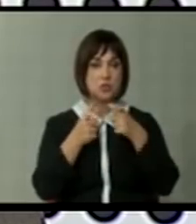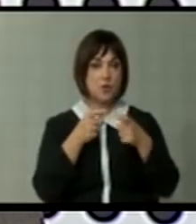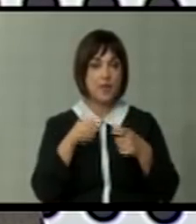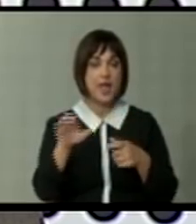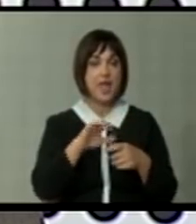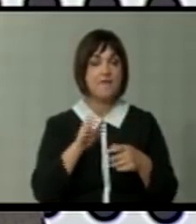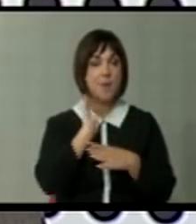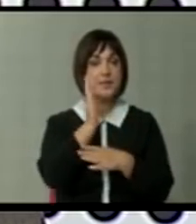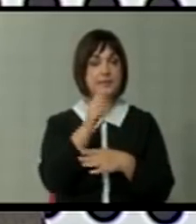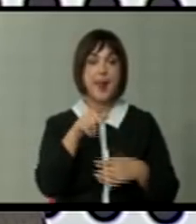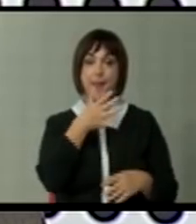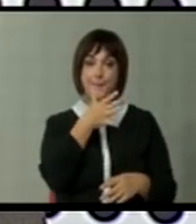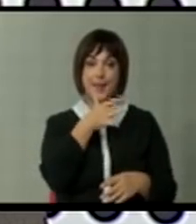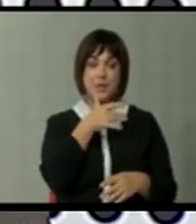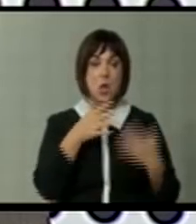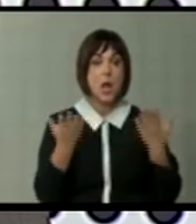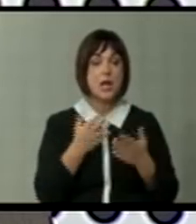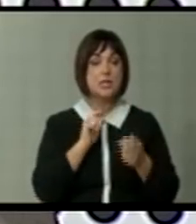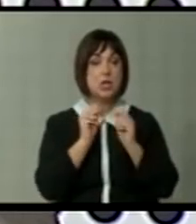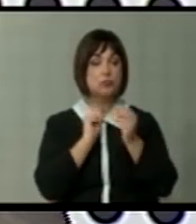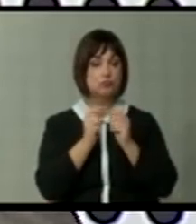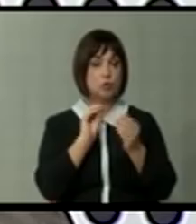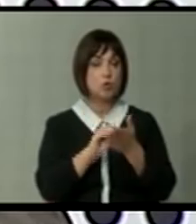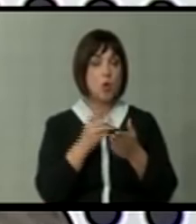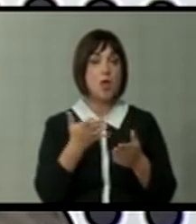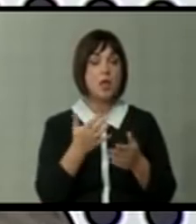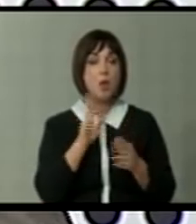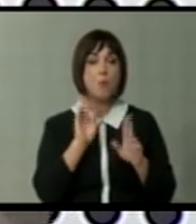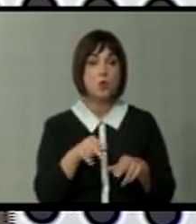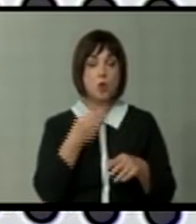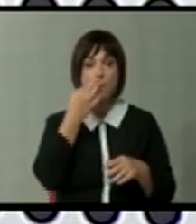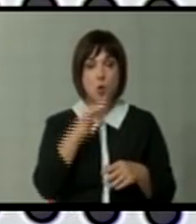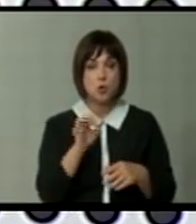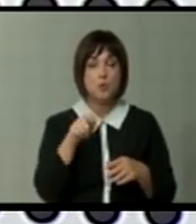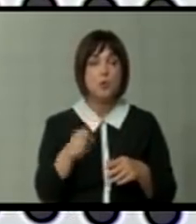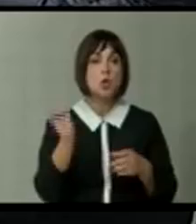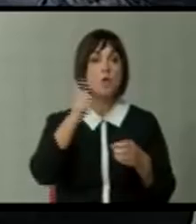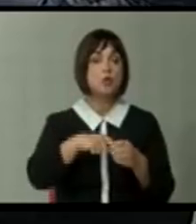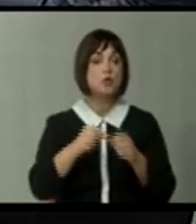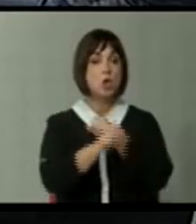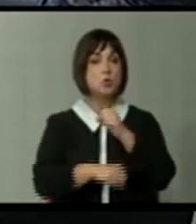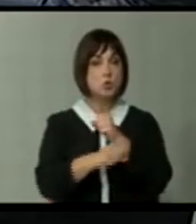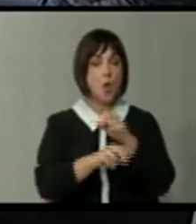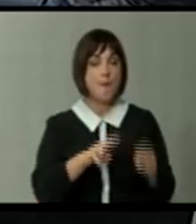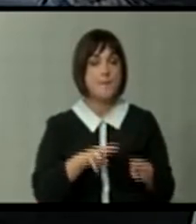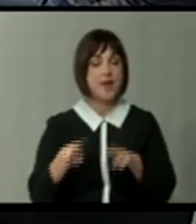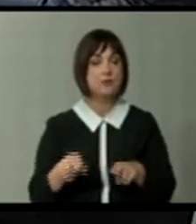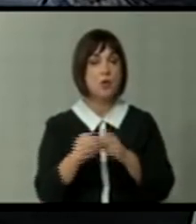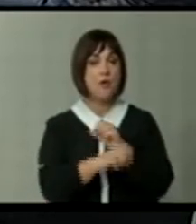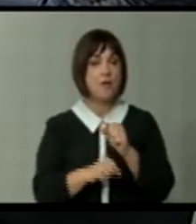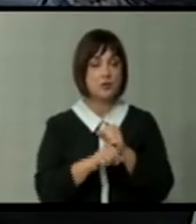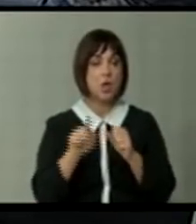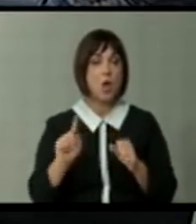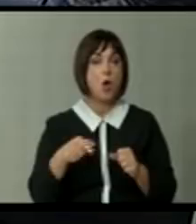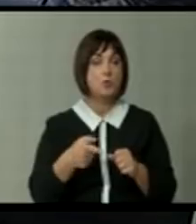европреспективите на Македонија, каде закажафме и можеме ли по-добро. Тука ќе ги включам студентите од правниот факултет,